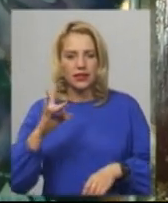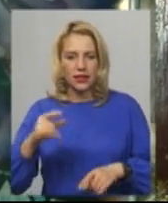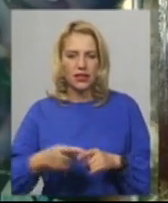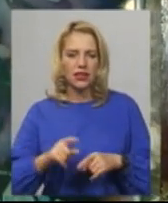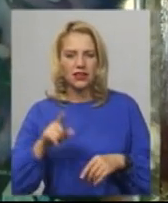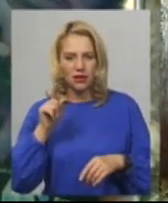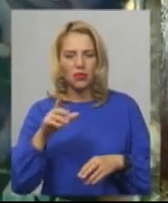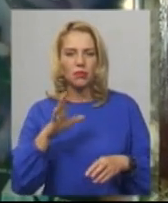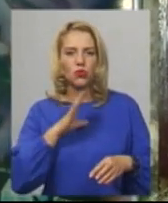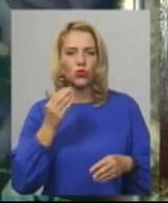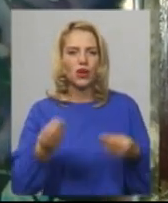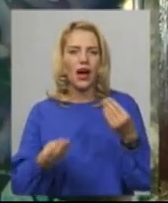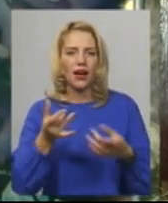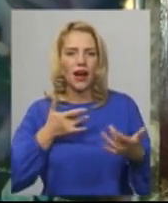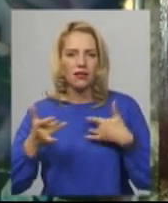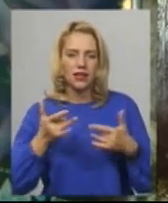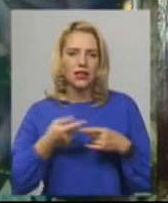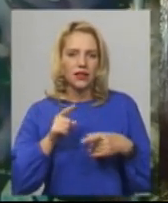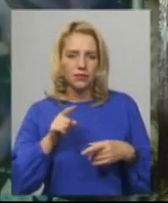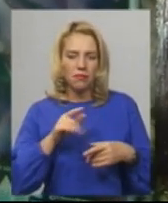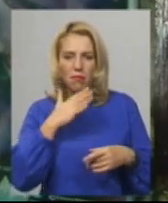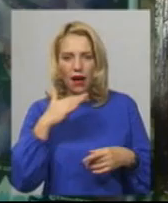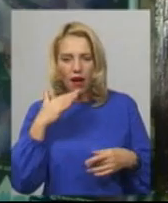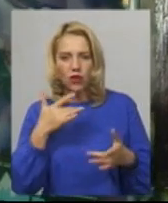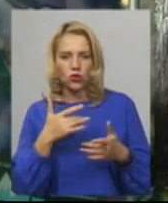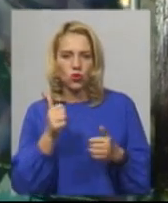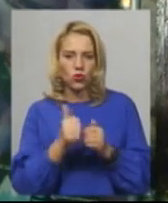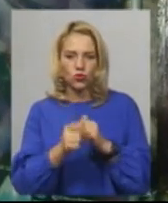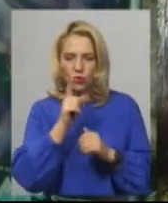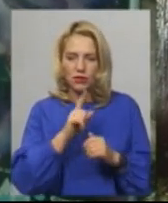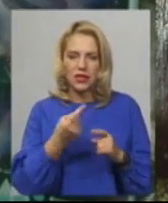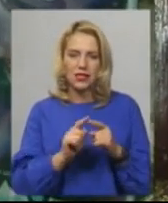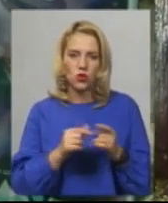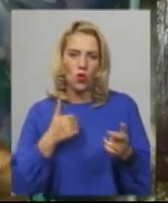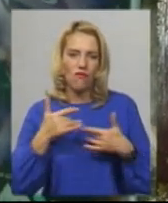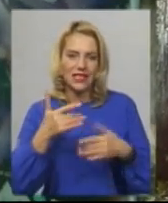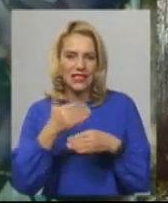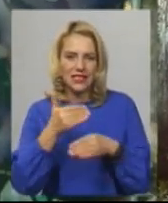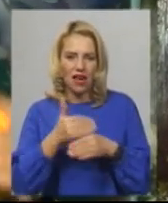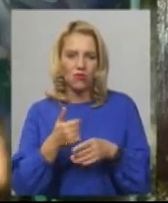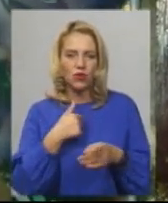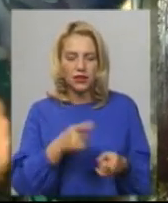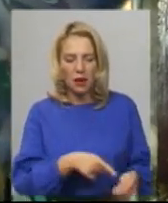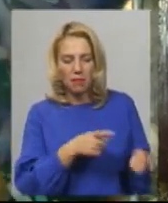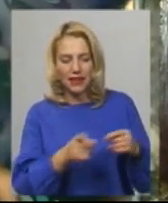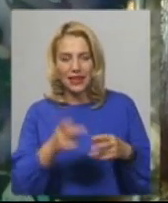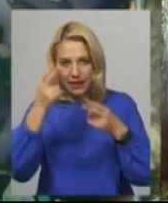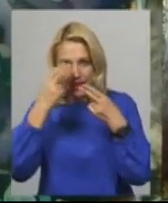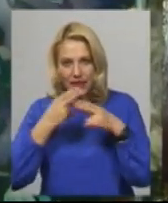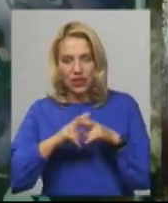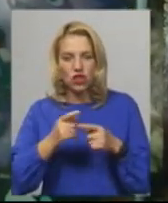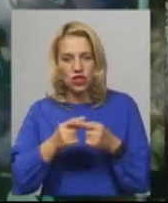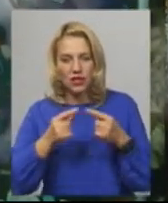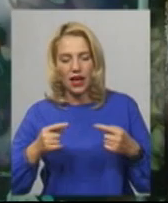Ми грали дуже багато кожного місяця цю виставу і я переніс деякі технічні речі